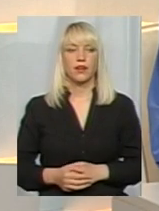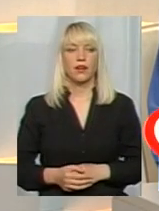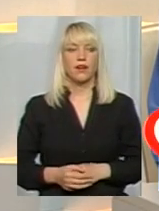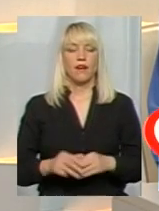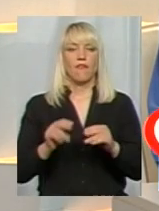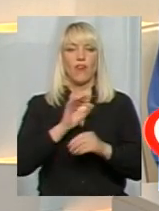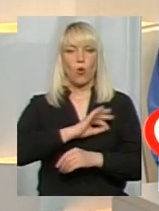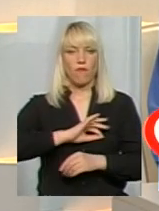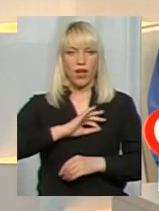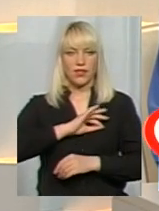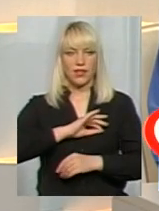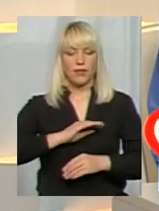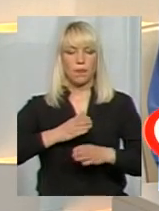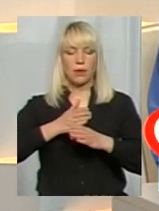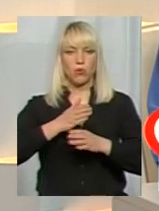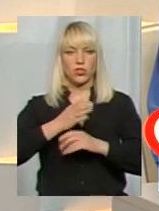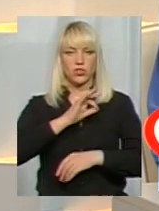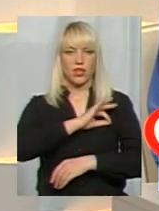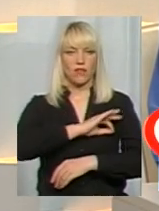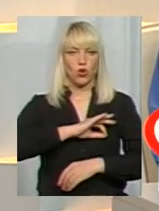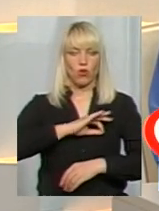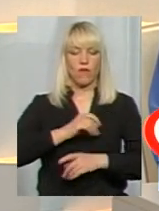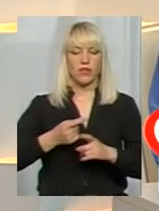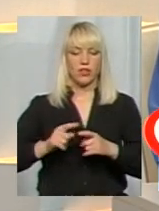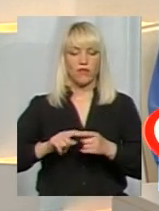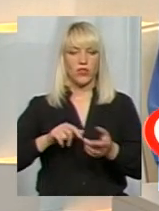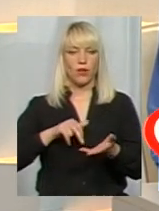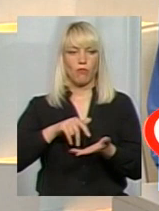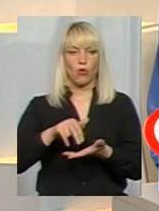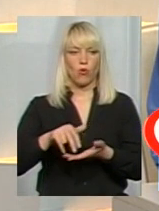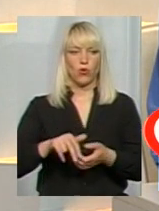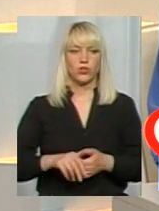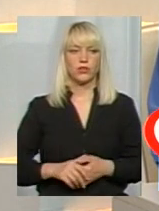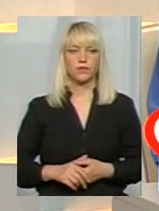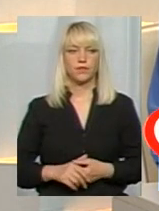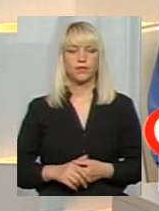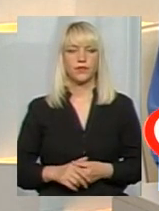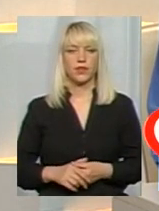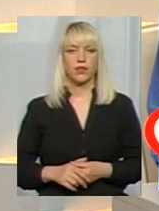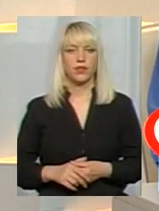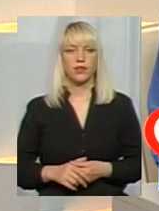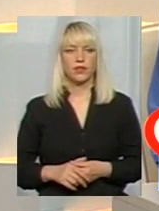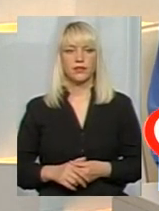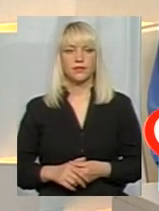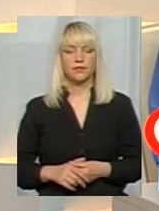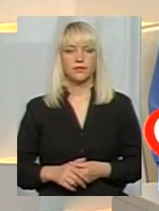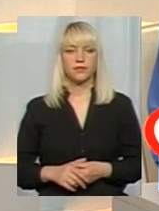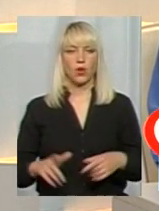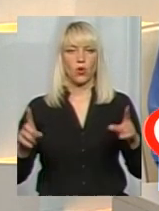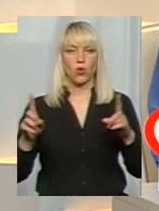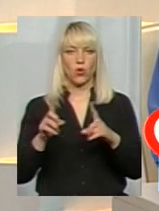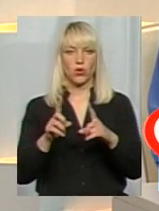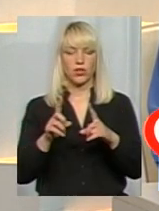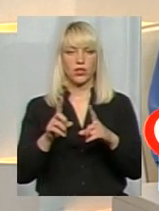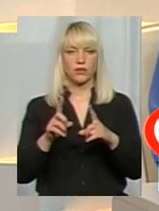Вихователі, помічники вихователів, вони проходять короткі